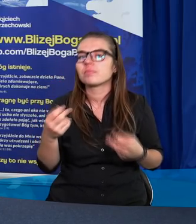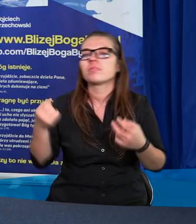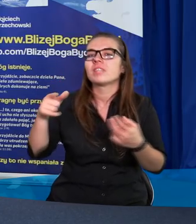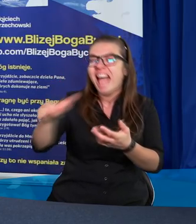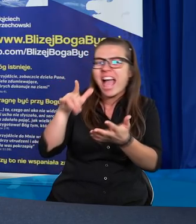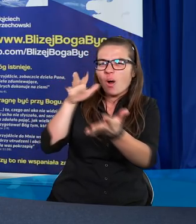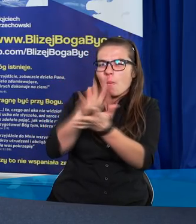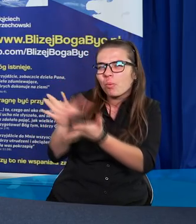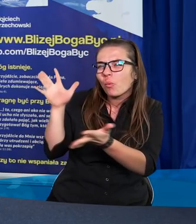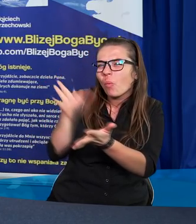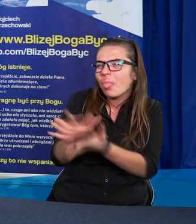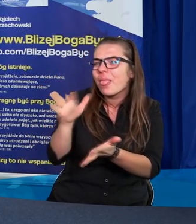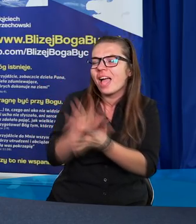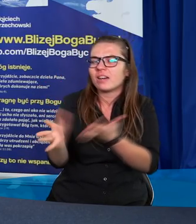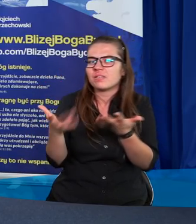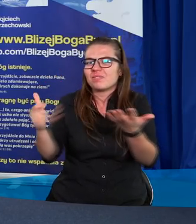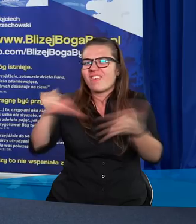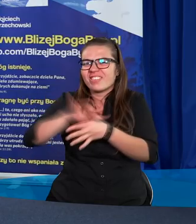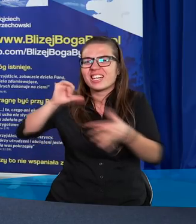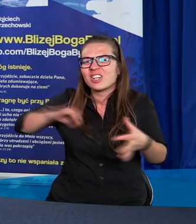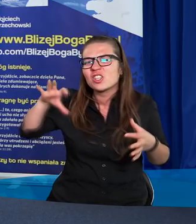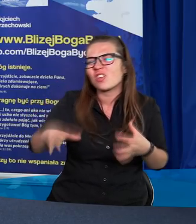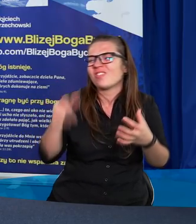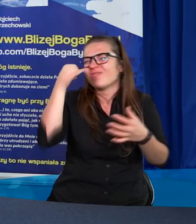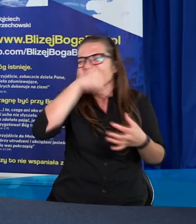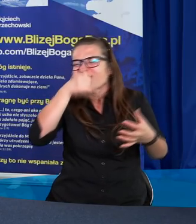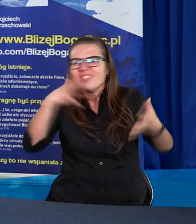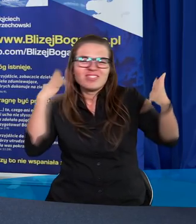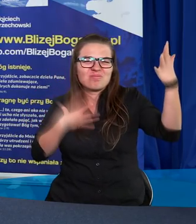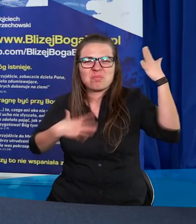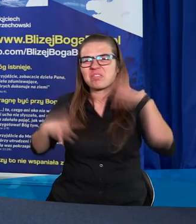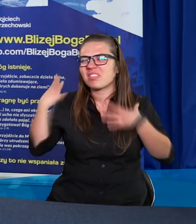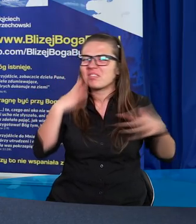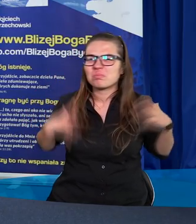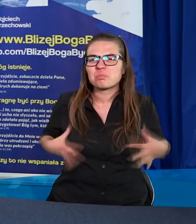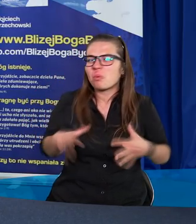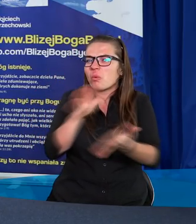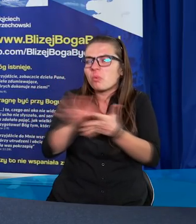brudnego, w gnoju świńskim, ubrudzony,